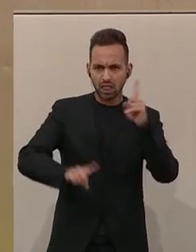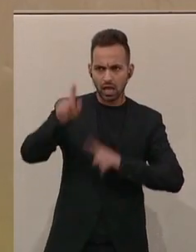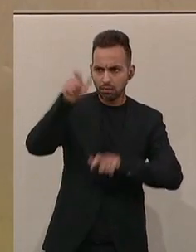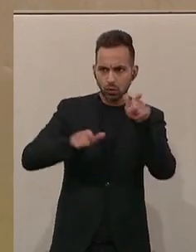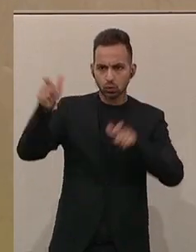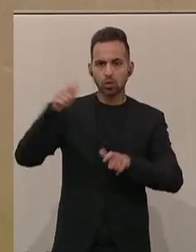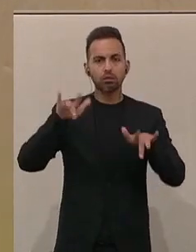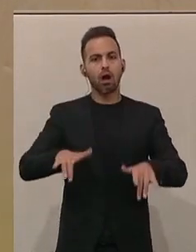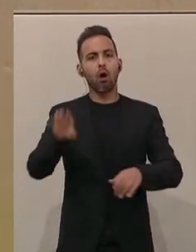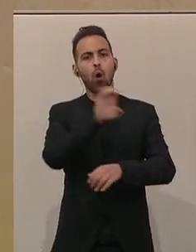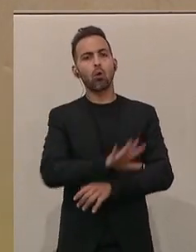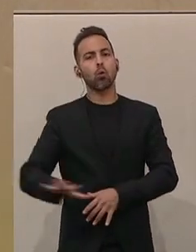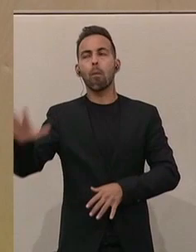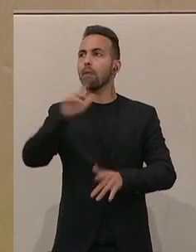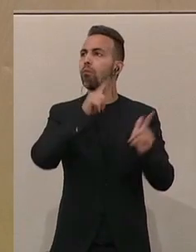reisen, auch durch Österreich.